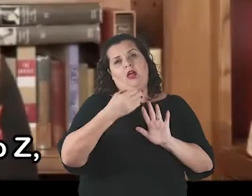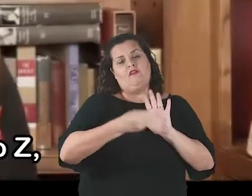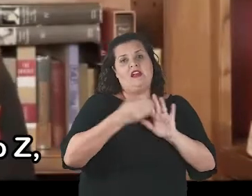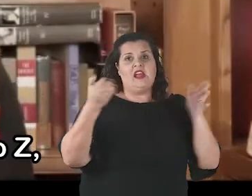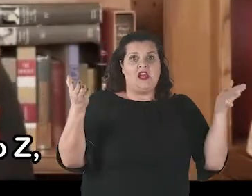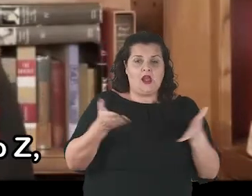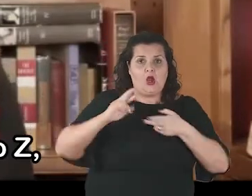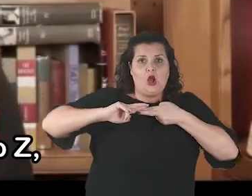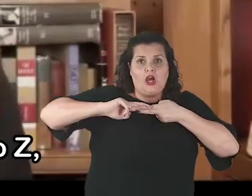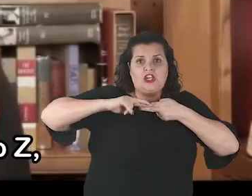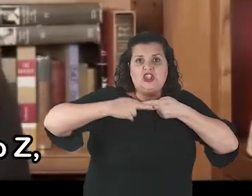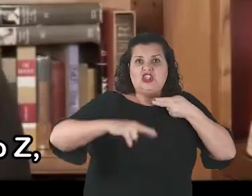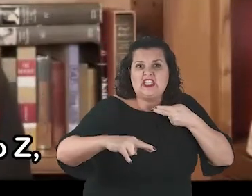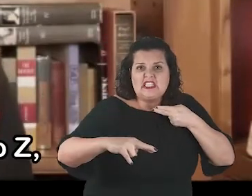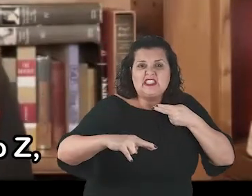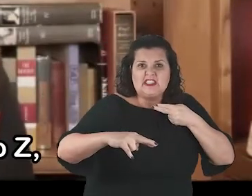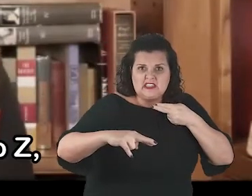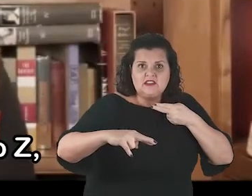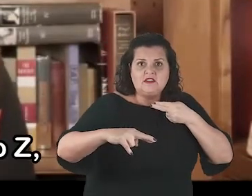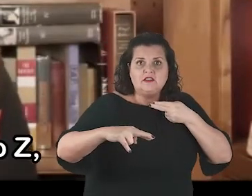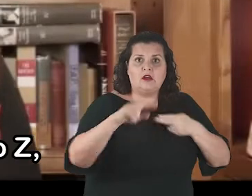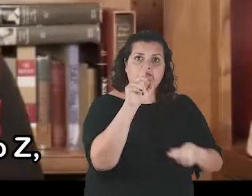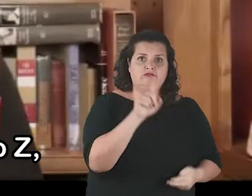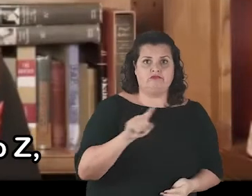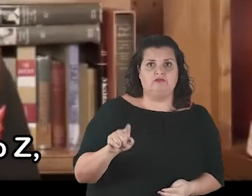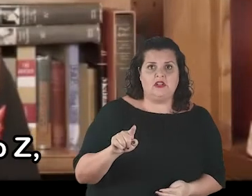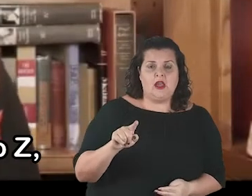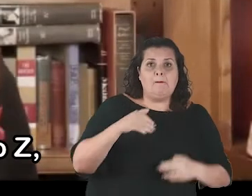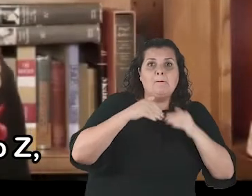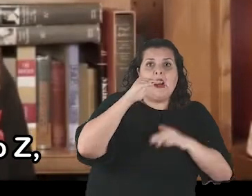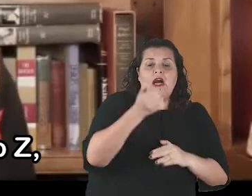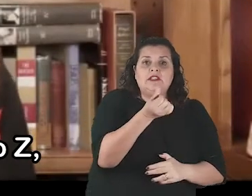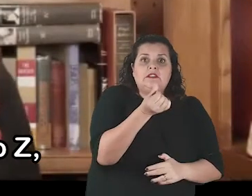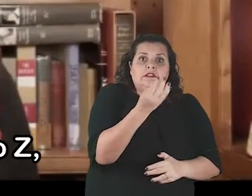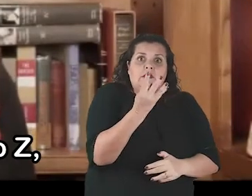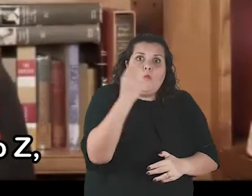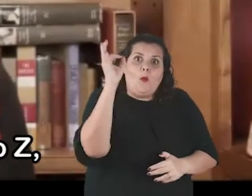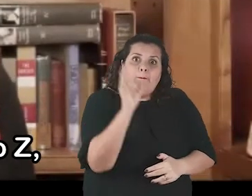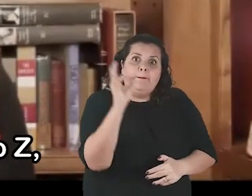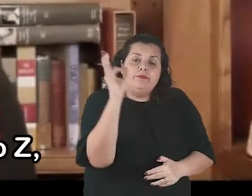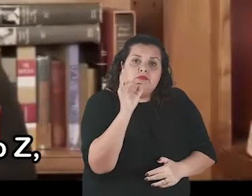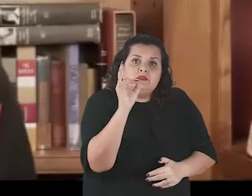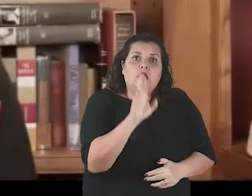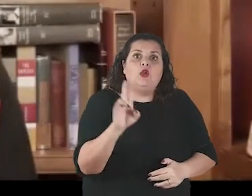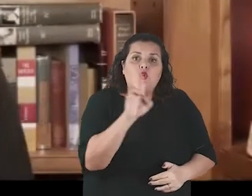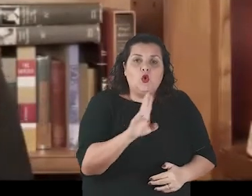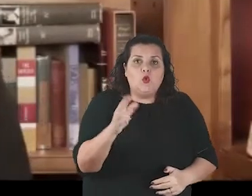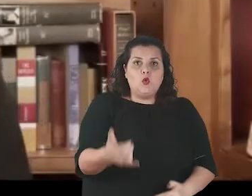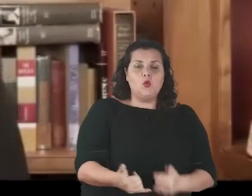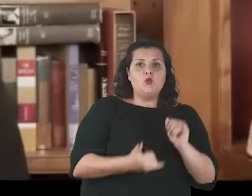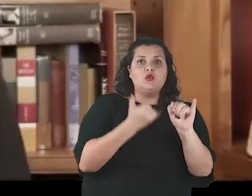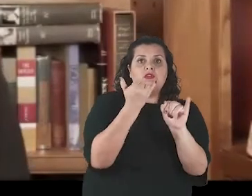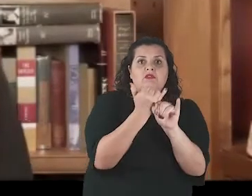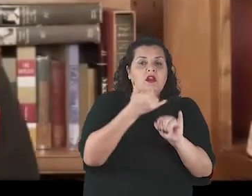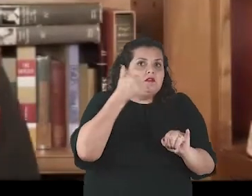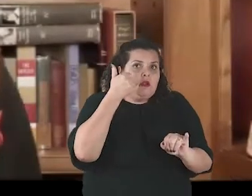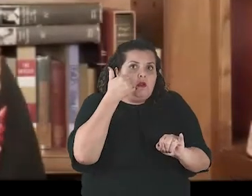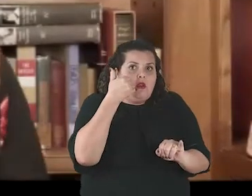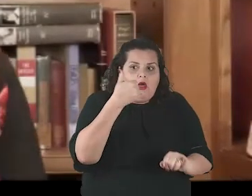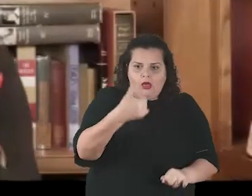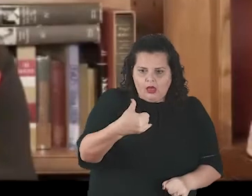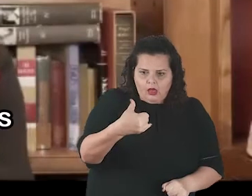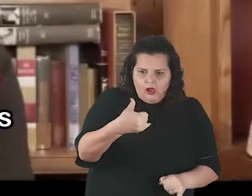And we now know that Generation Z, 64% of these young people who smartphone